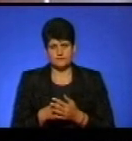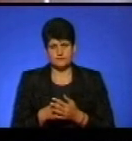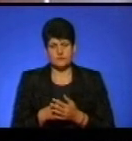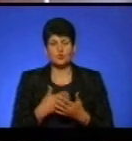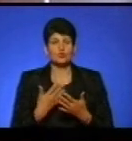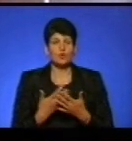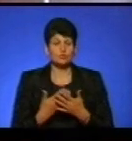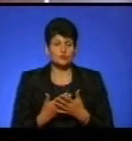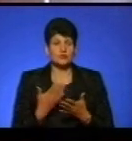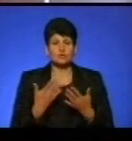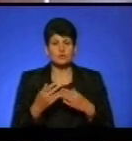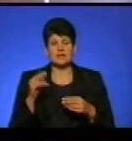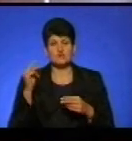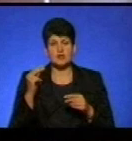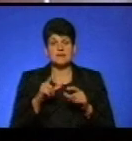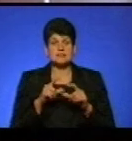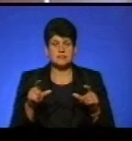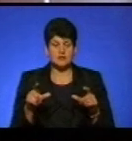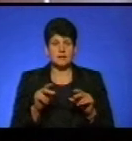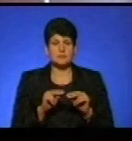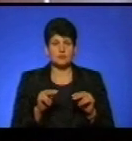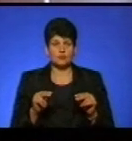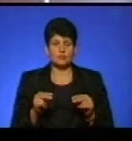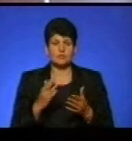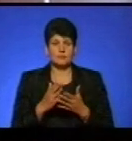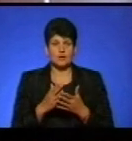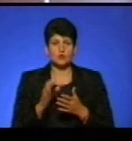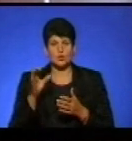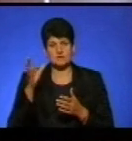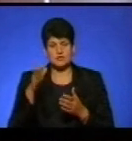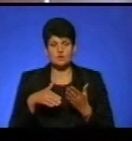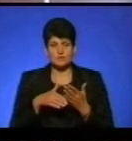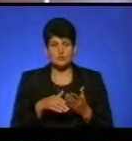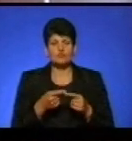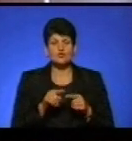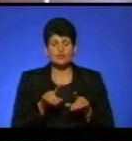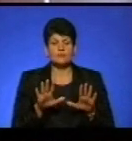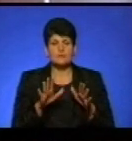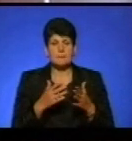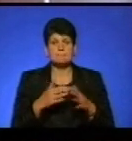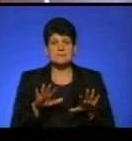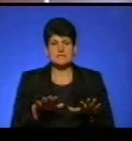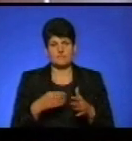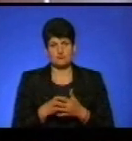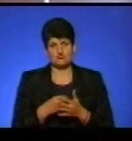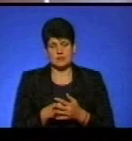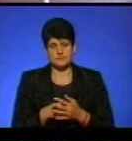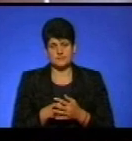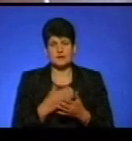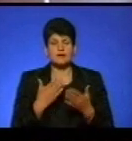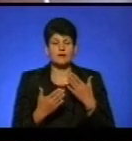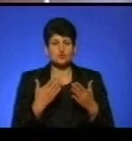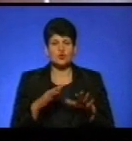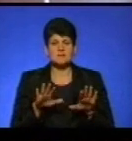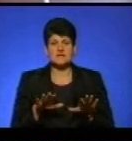Тобто, якщо ми навчальні заклади і педагоги фінансуються з освітньої субвенції, то, в даному випадку, з місцевих бюджетів. Якщо